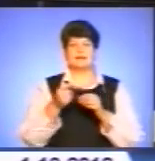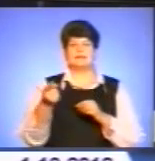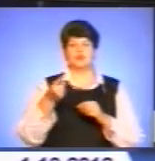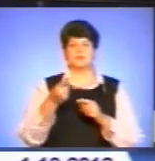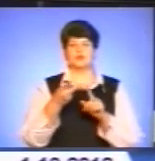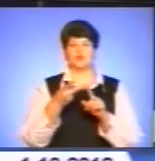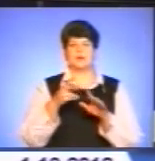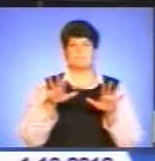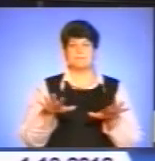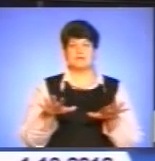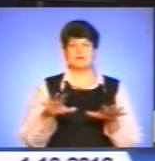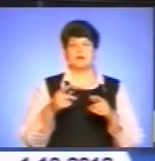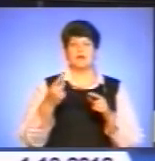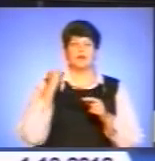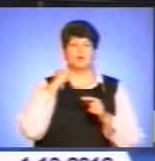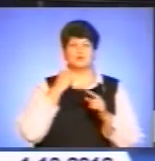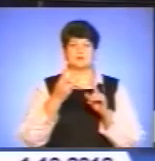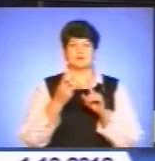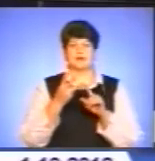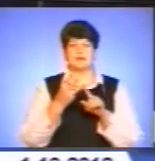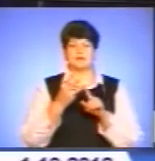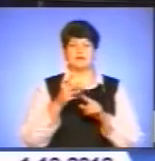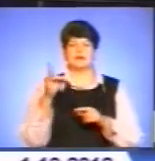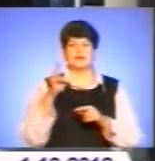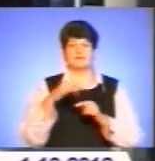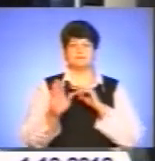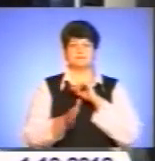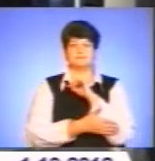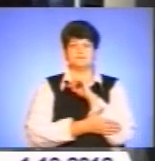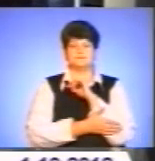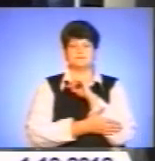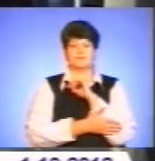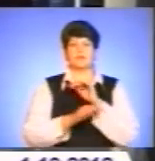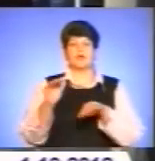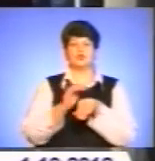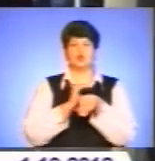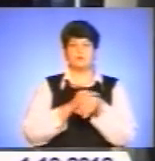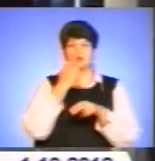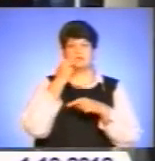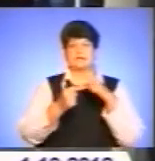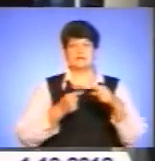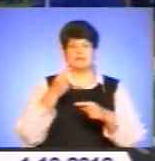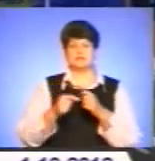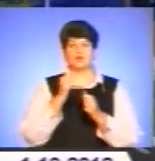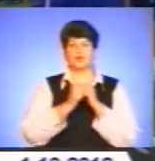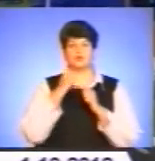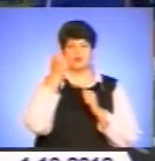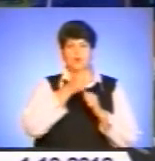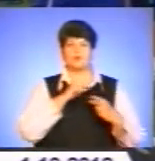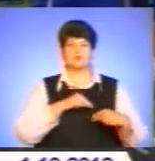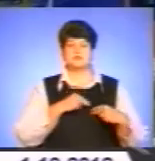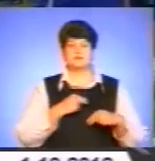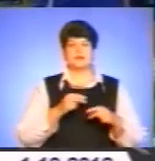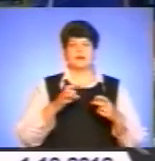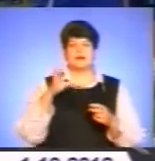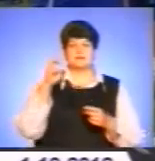місці, далі команда з Луцька і останні рівенчани. Доброю традицією щороку працівники Служби безпеки України